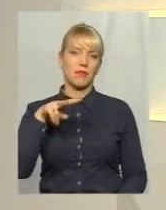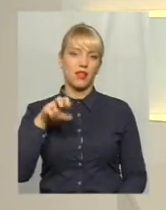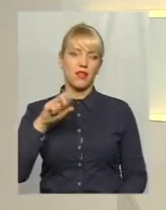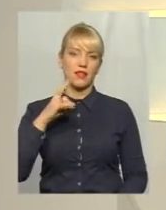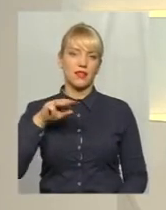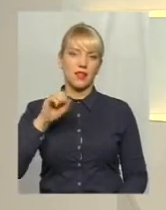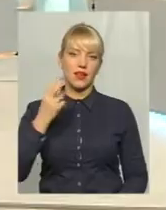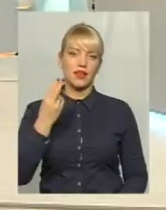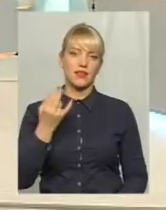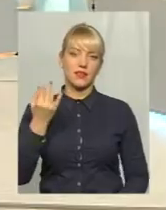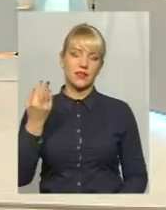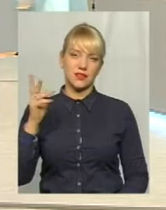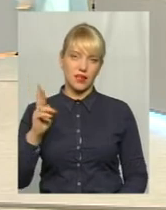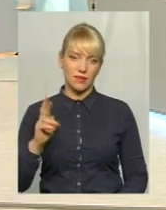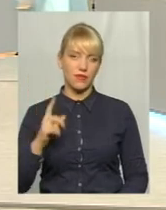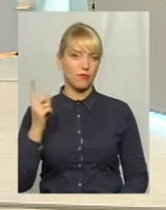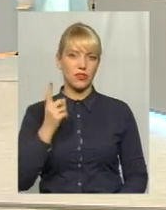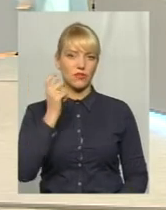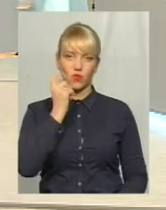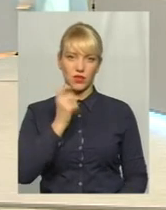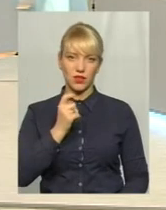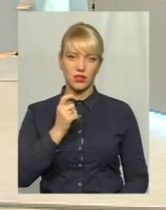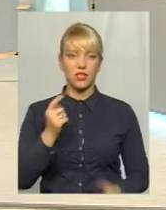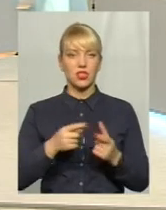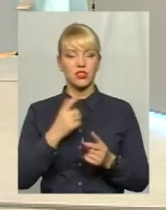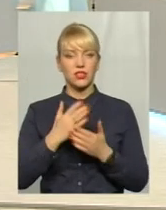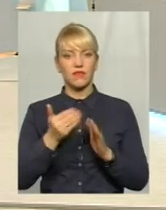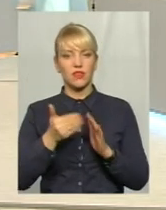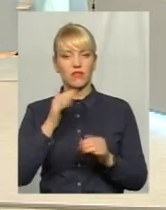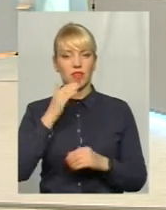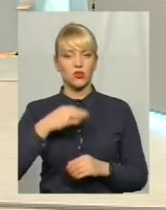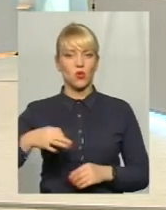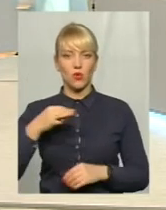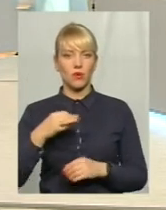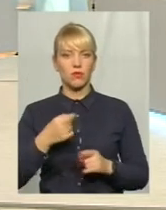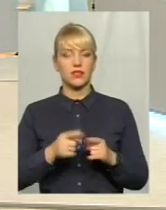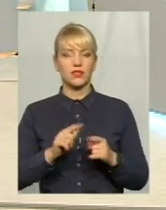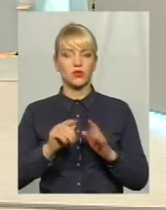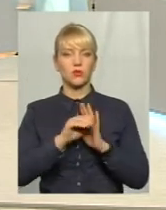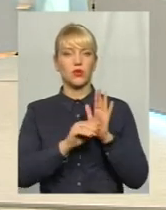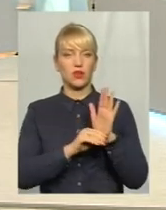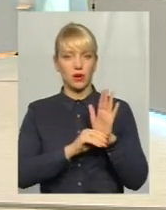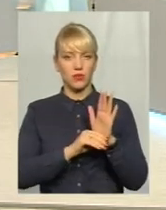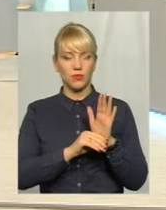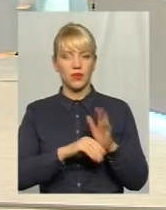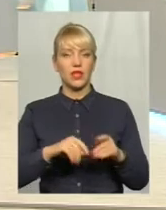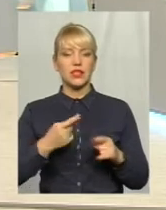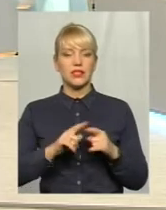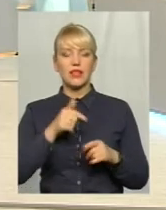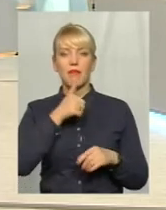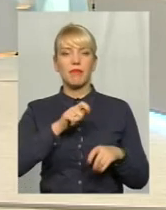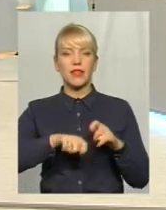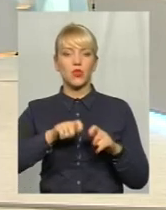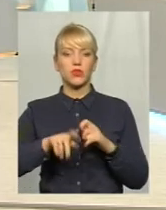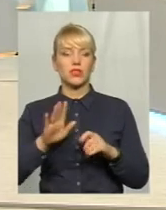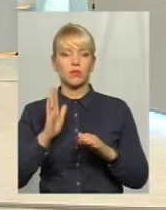в Україні. Чи є відклик в нашій області, в місті на цю програму? Ці пілоти, які будуть